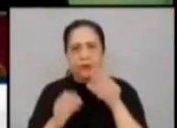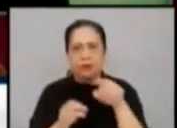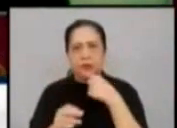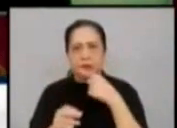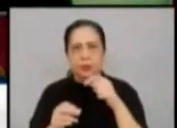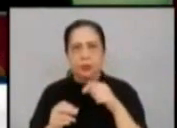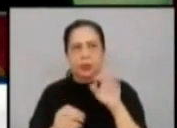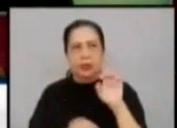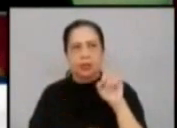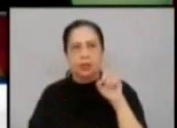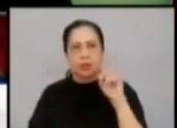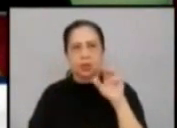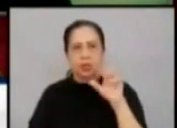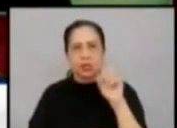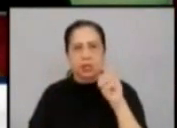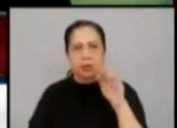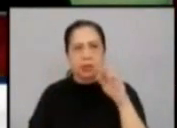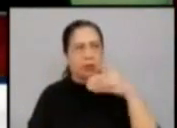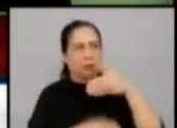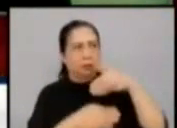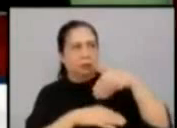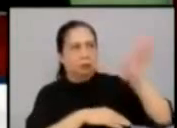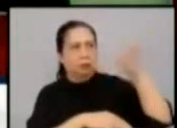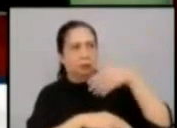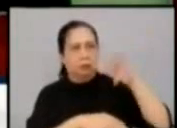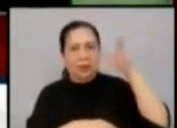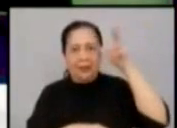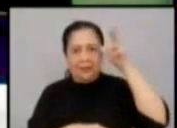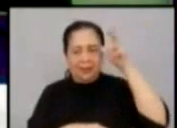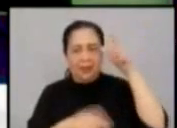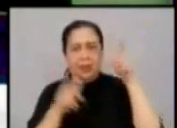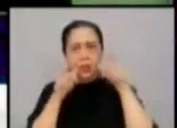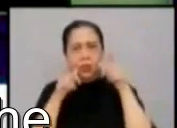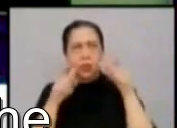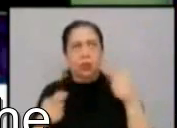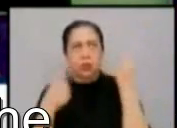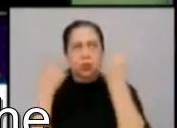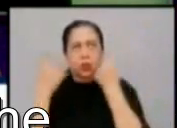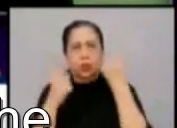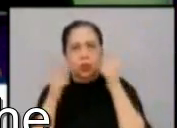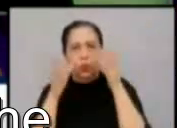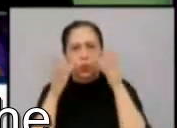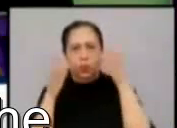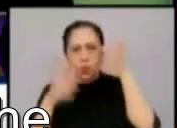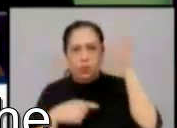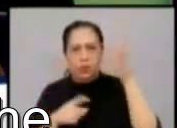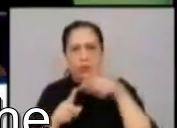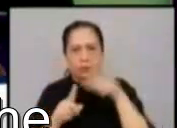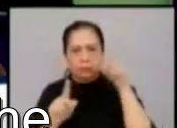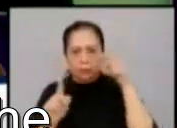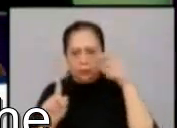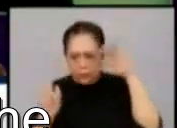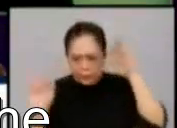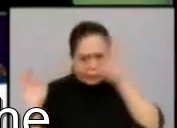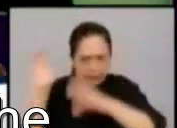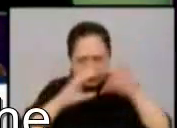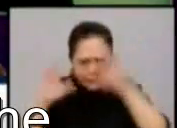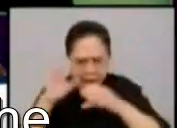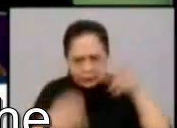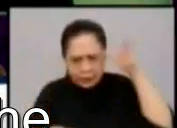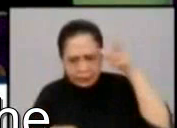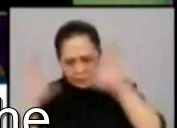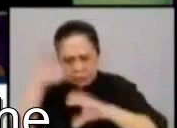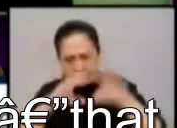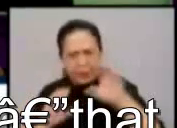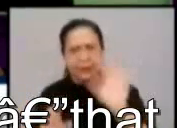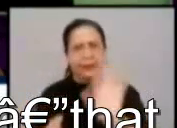evil one and withdrawn from his dominion. Ayun po ang ibig sabihin ng exorcism. So, sa madaling